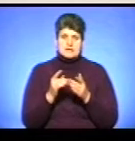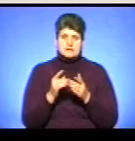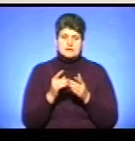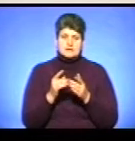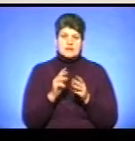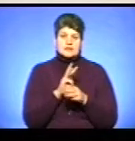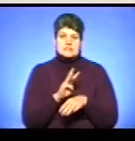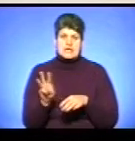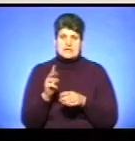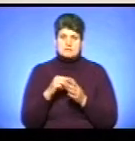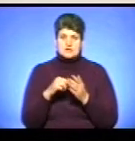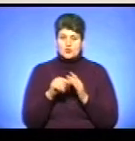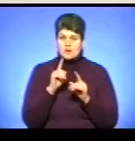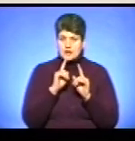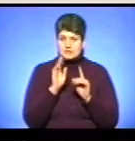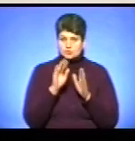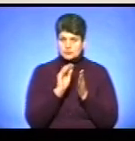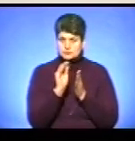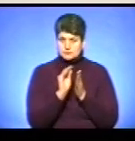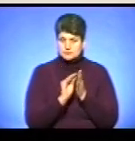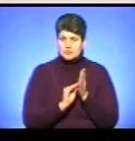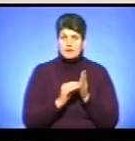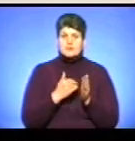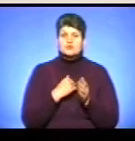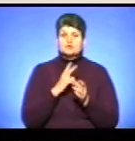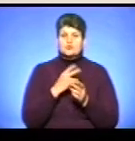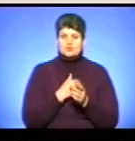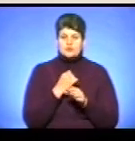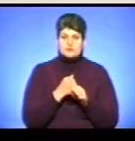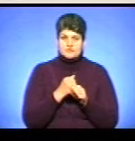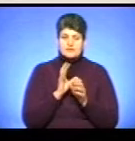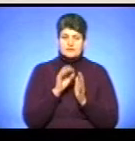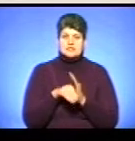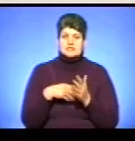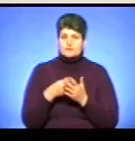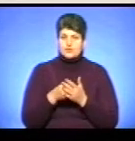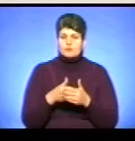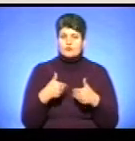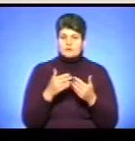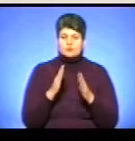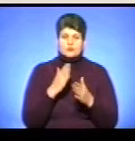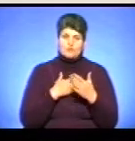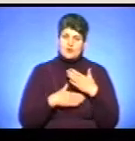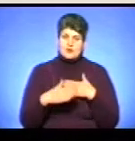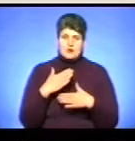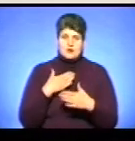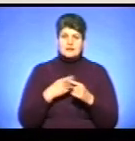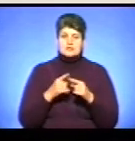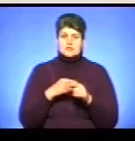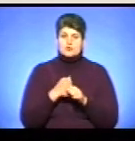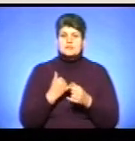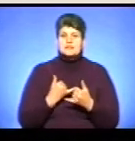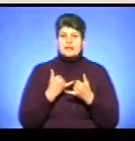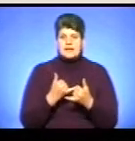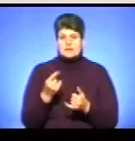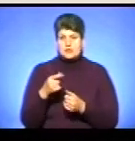бажаючи її опрацювати і внести свої пропозиції, будемо дуже раді, тому що це робиться для тернополян,